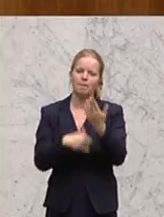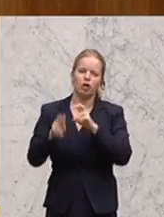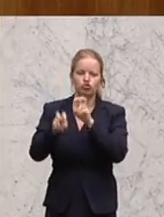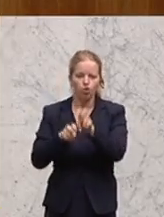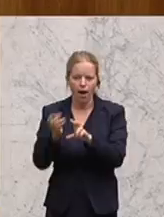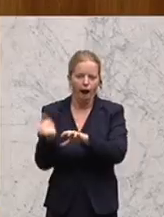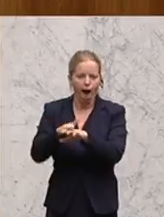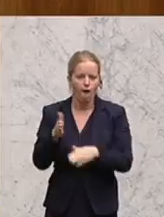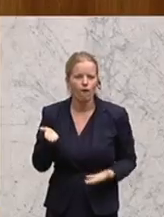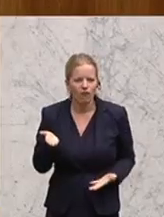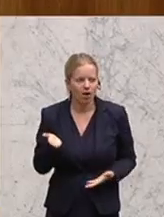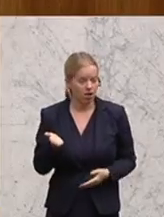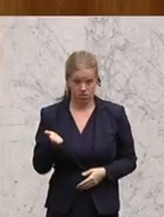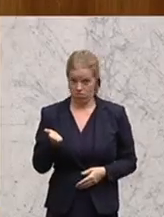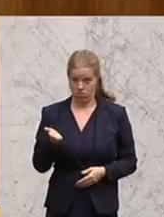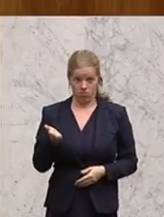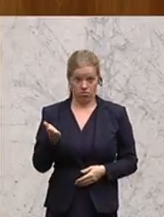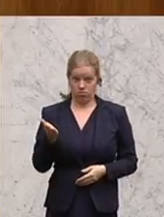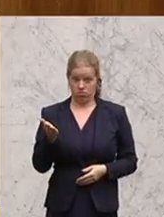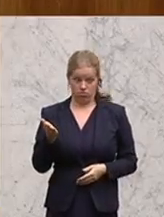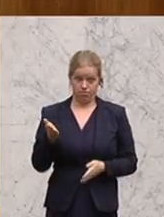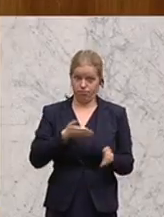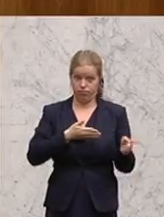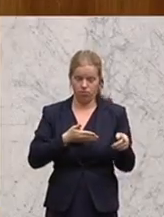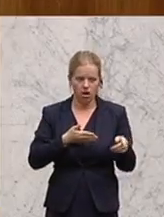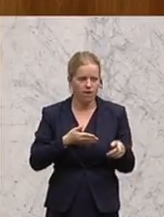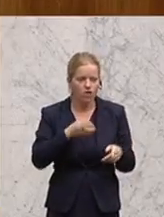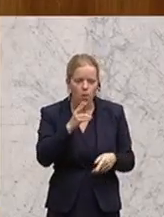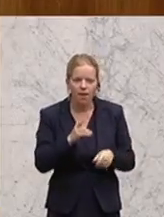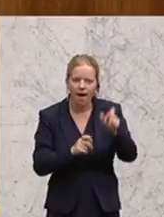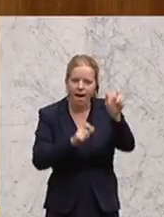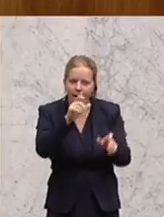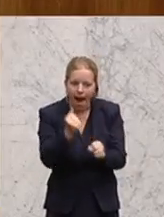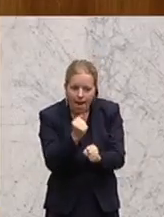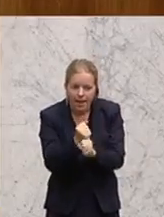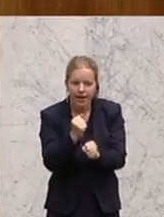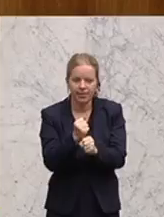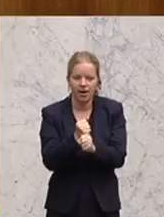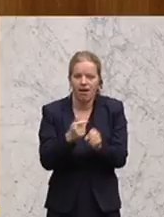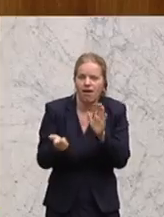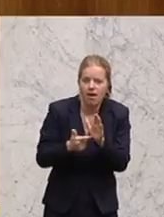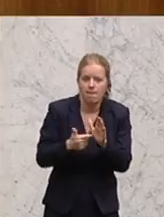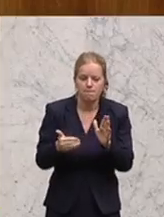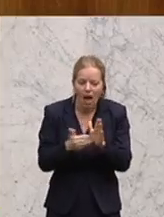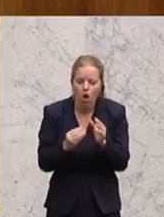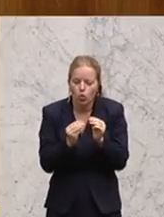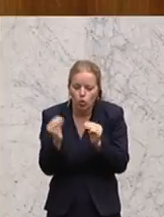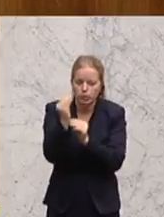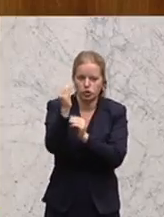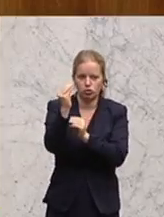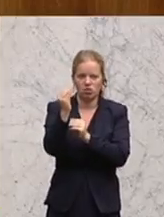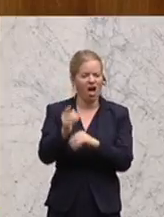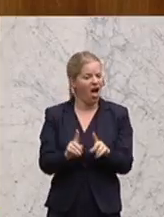vollkommen, dass viele Arbeiter auf diese Überstunden angewiesen sind, weil sie sich sonst das Leben nicht mehr leisten können.